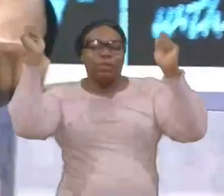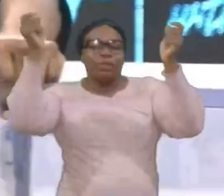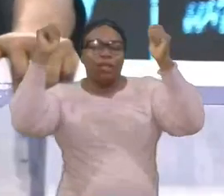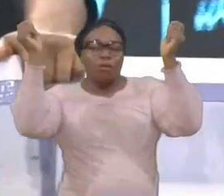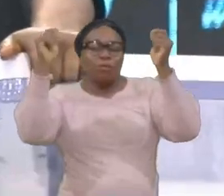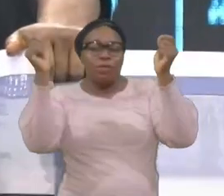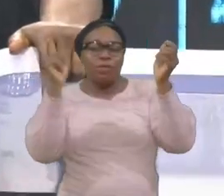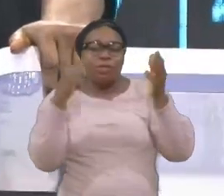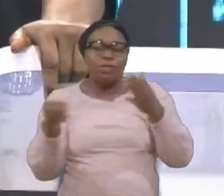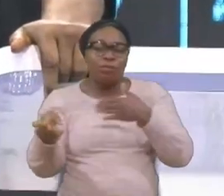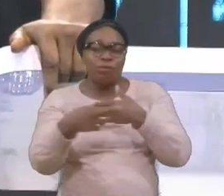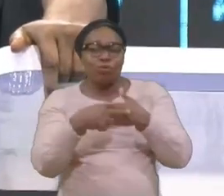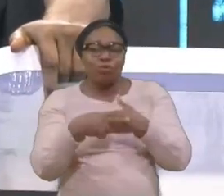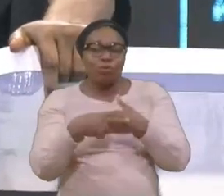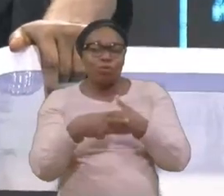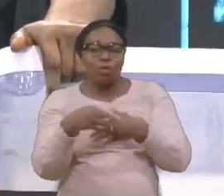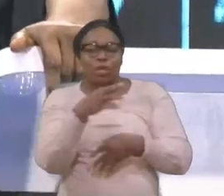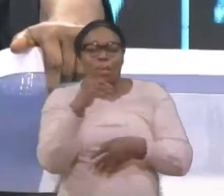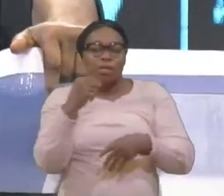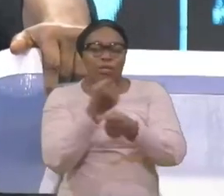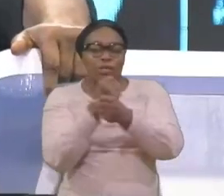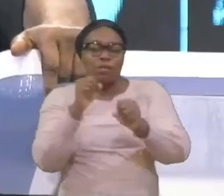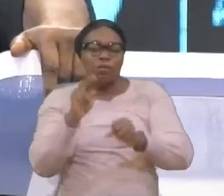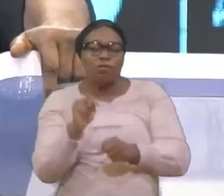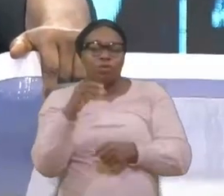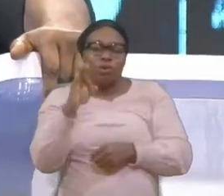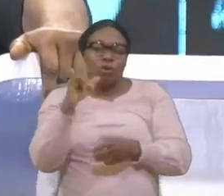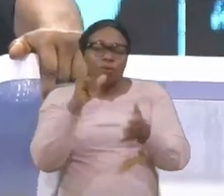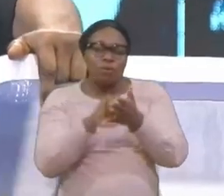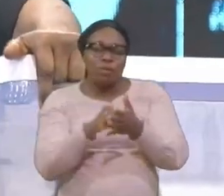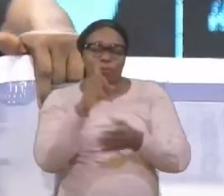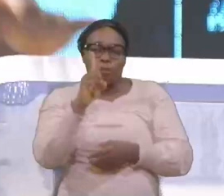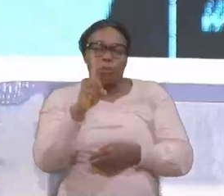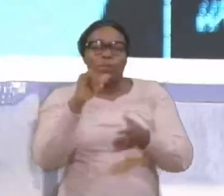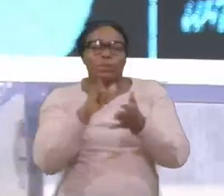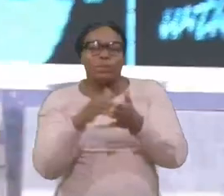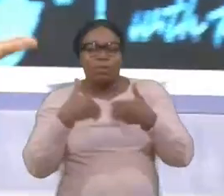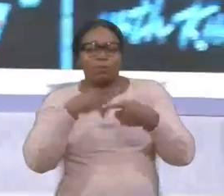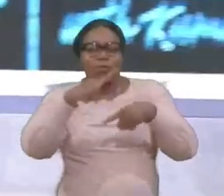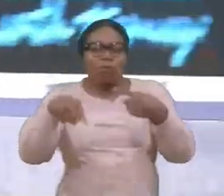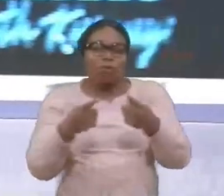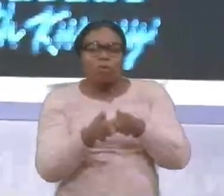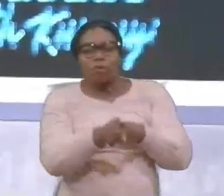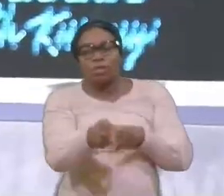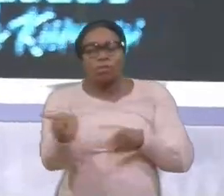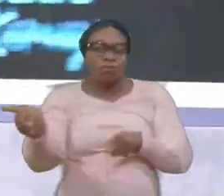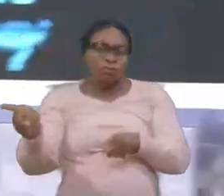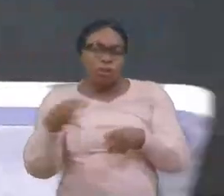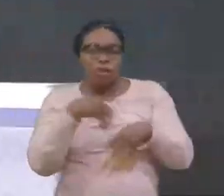la restauration et le salut de celui qui s'était égaré